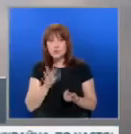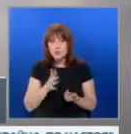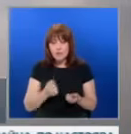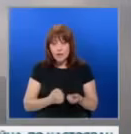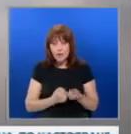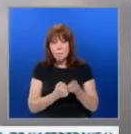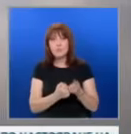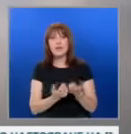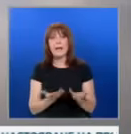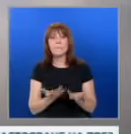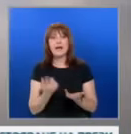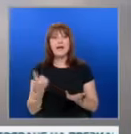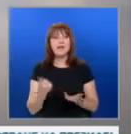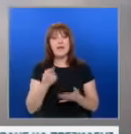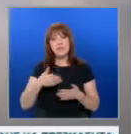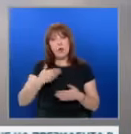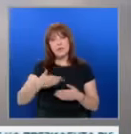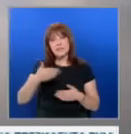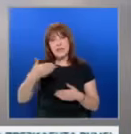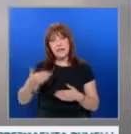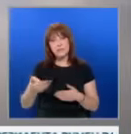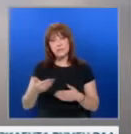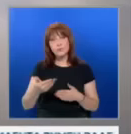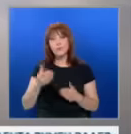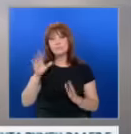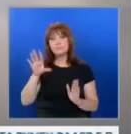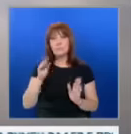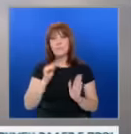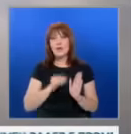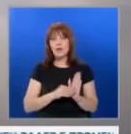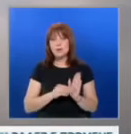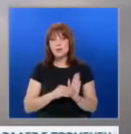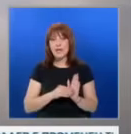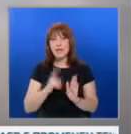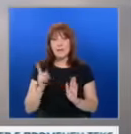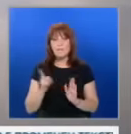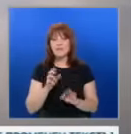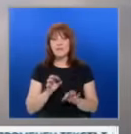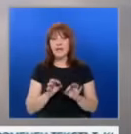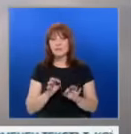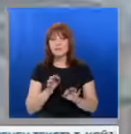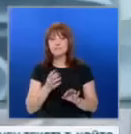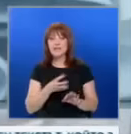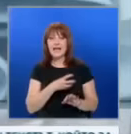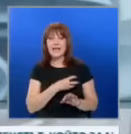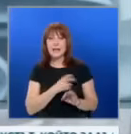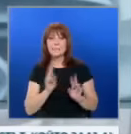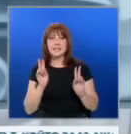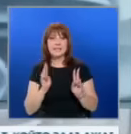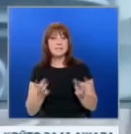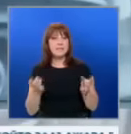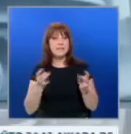не на едно следващо предложение на първите в изборите ГЕРБ СДСЕ за ново правителство?